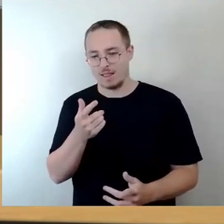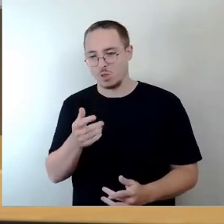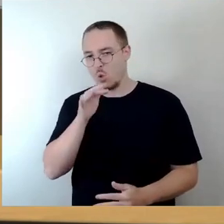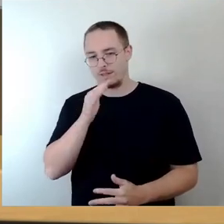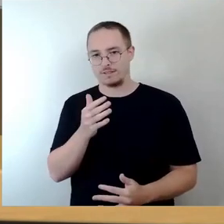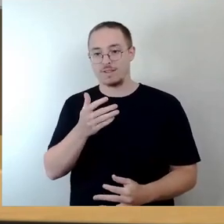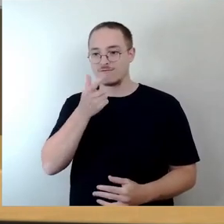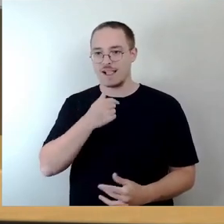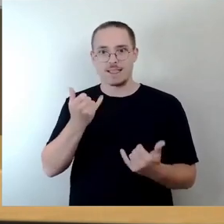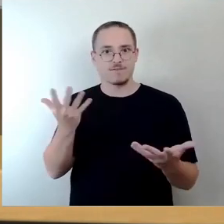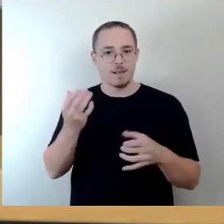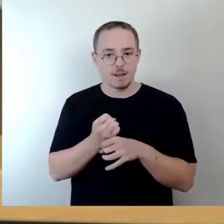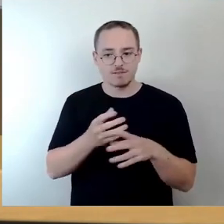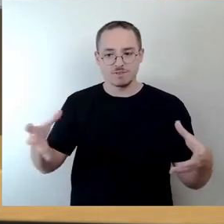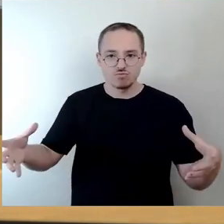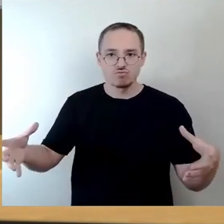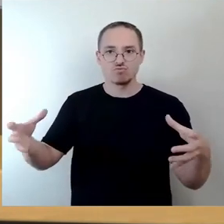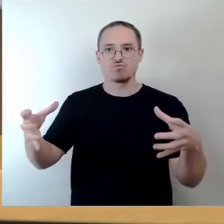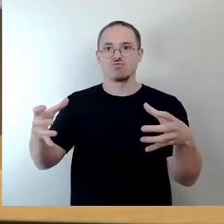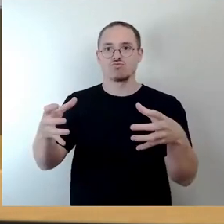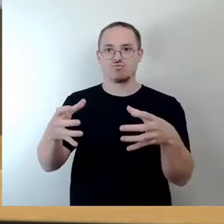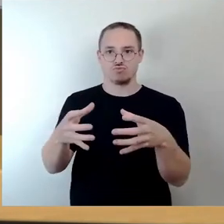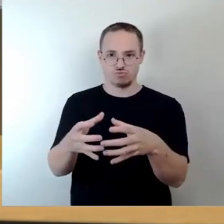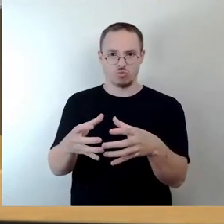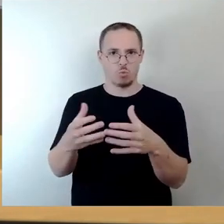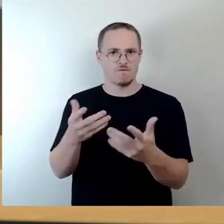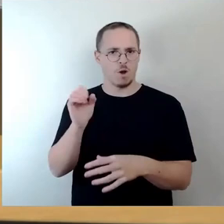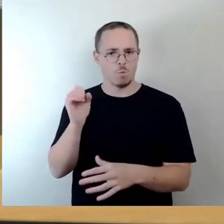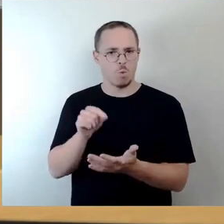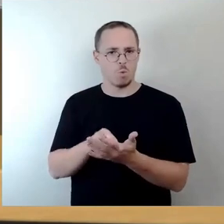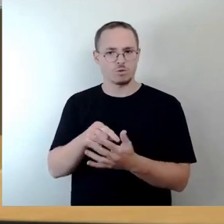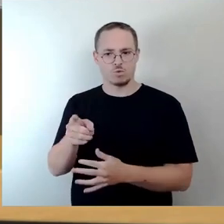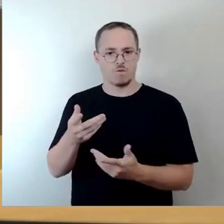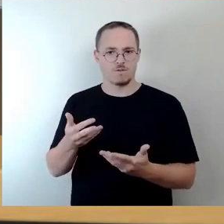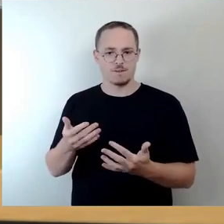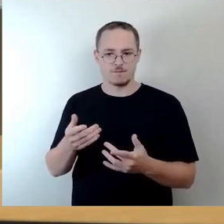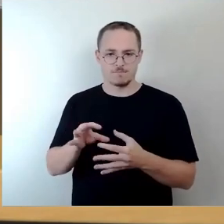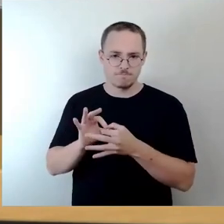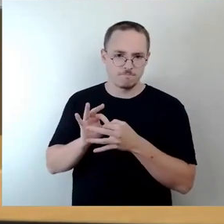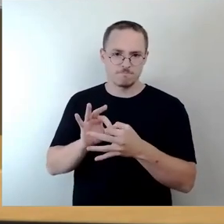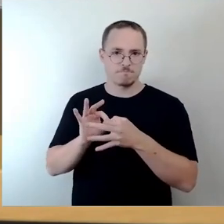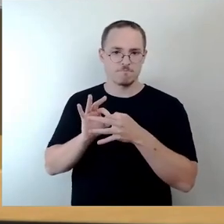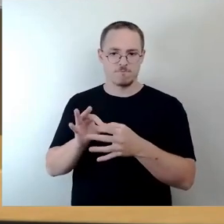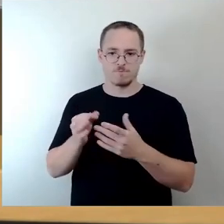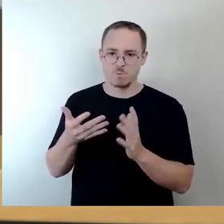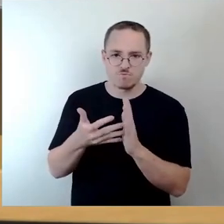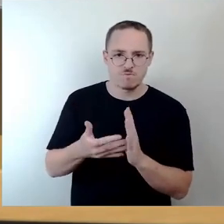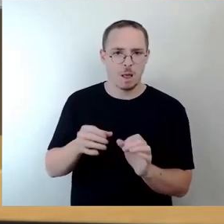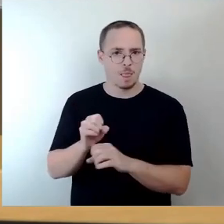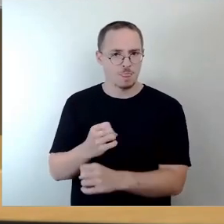nicht absichern können, sondern weil die Bearbeitung der verschiedenen Standorte und auch das notwendige Reinigen bei den